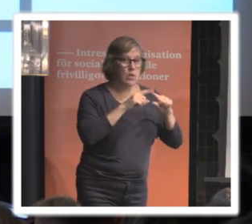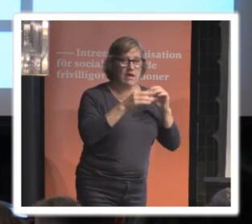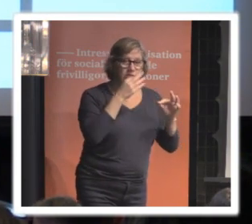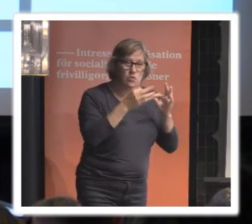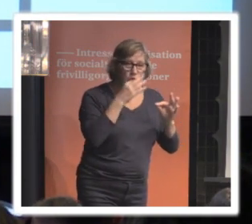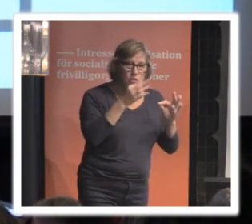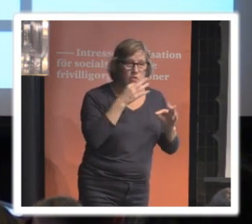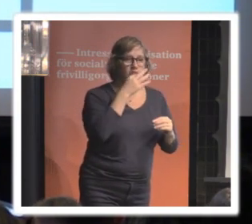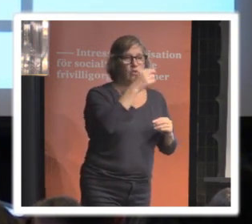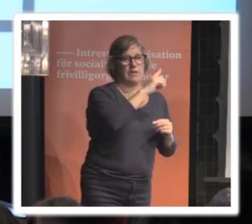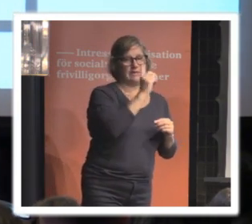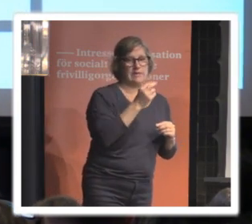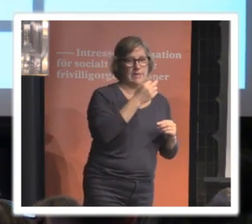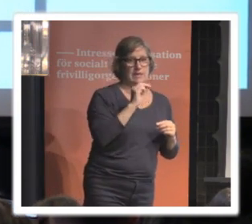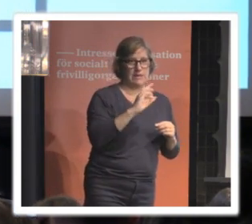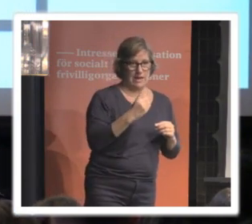panelen.